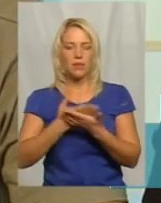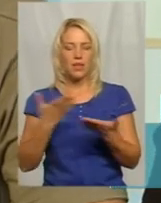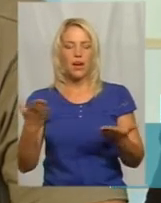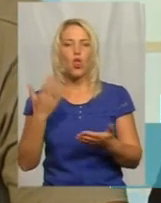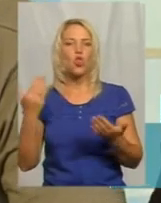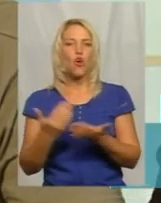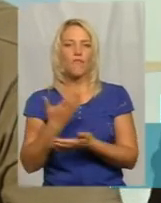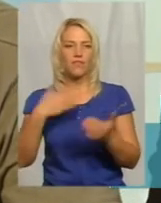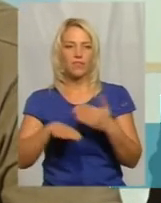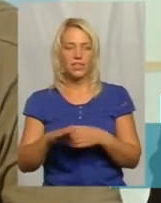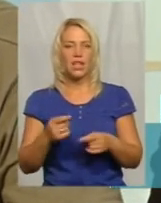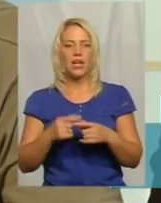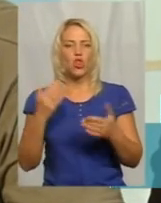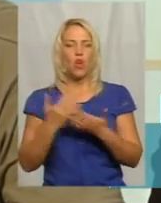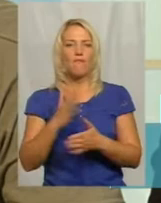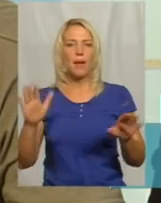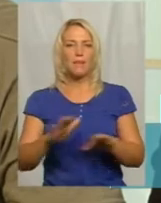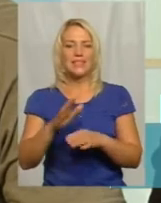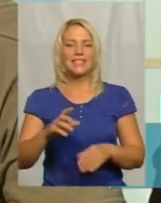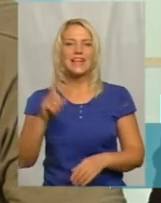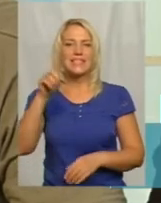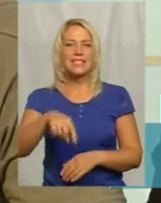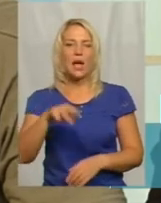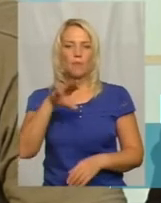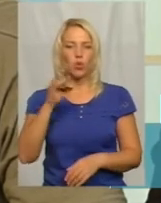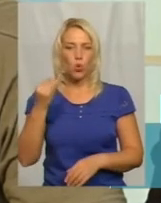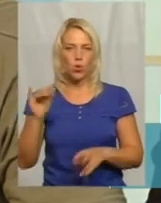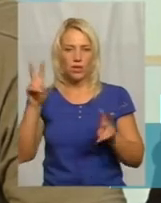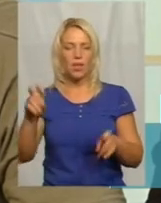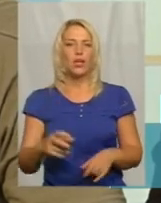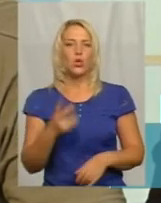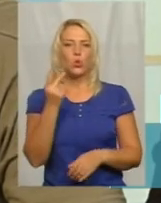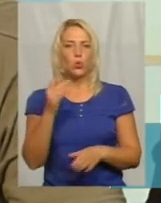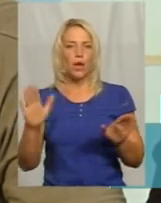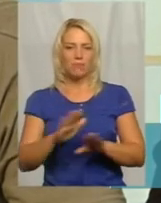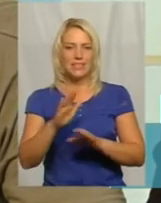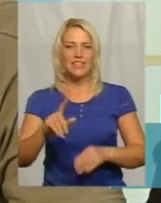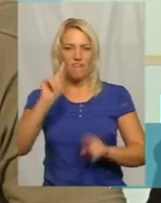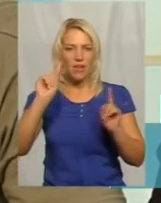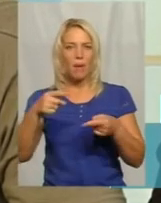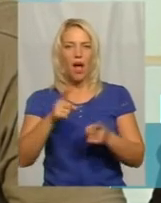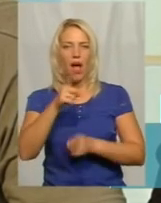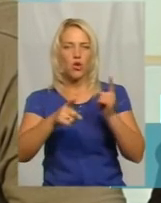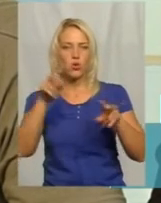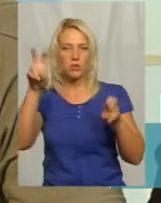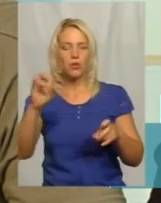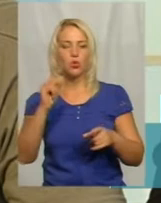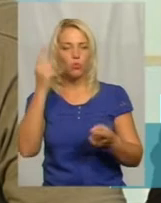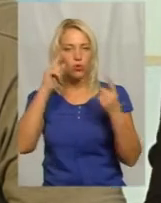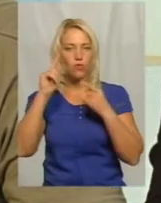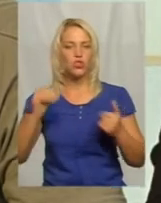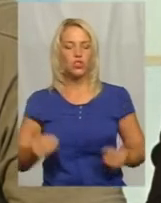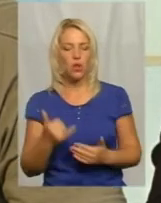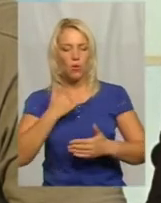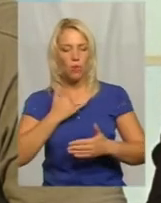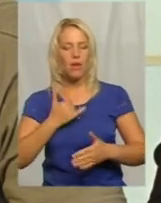пісні саме той, потім ми вже працюємо над пісньою «Вимагаю змін», тому творче життя в мене продовжується. Я записую